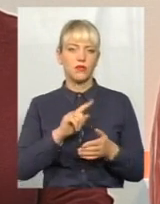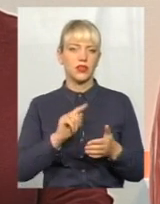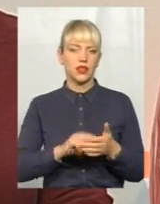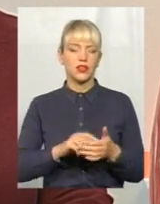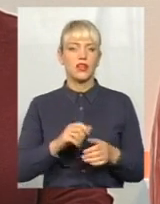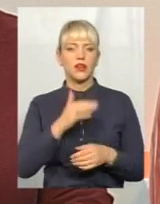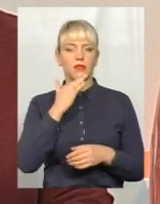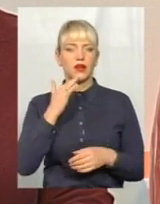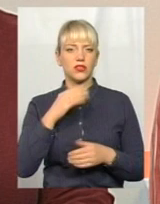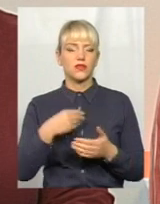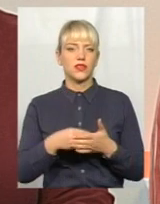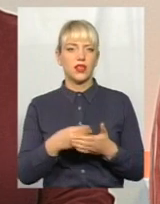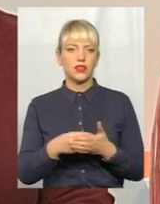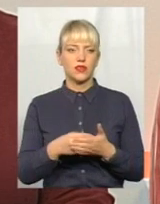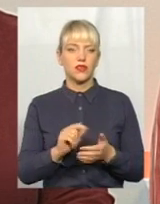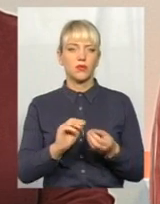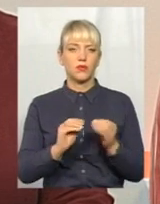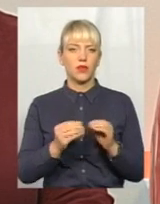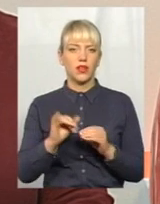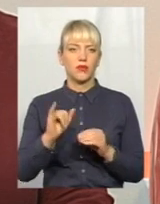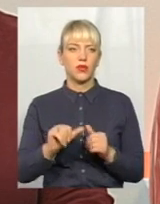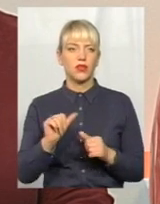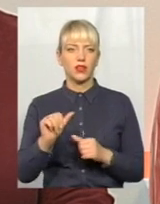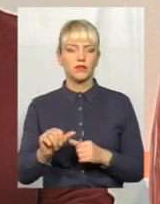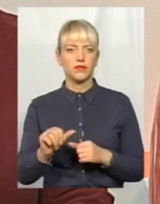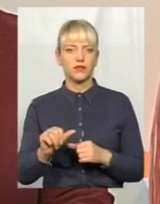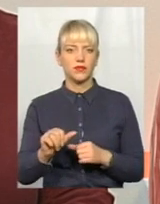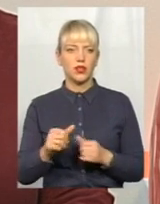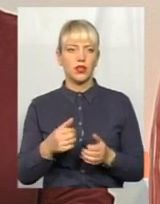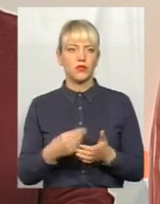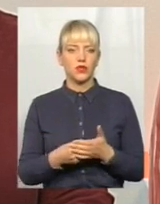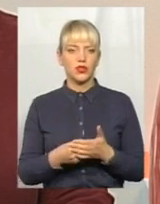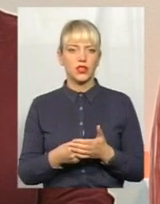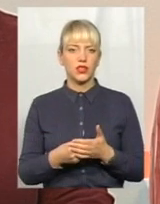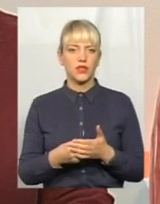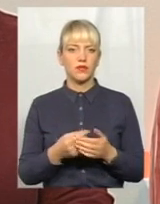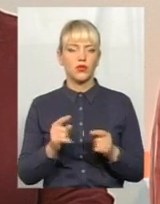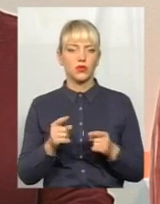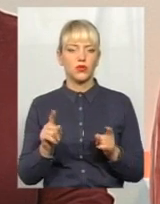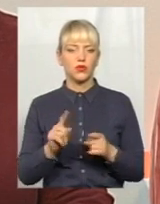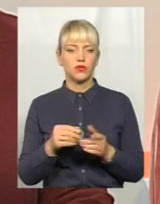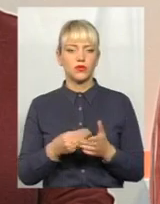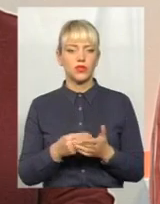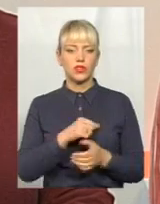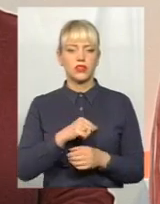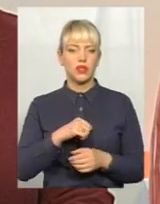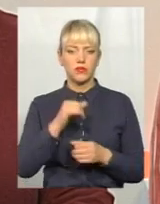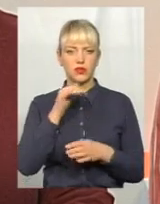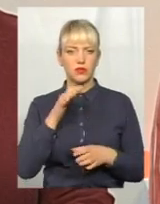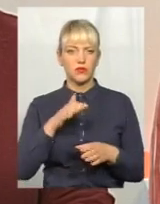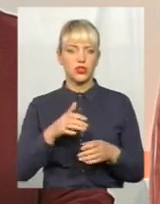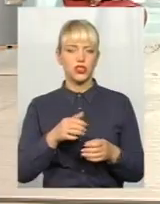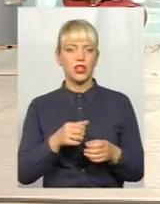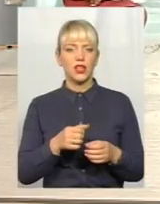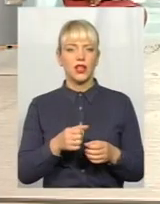багато фінансових проблем, крім бюджета, тому що бюджет сам один не зможе потягнути